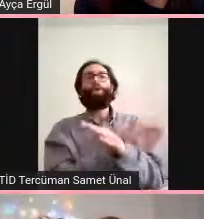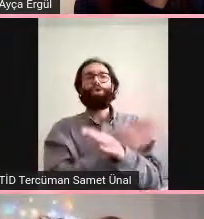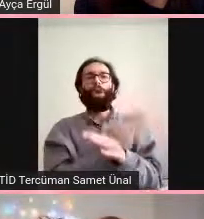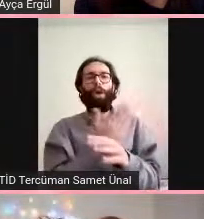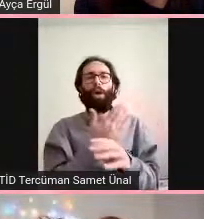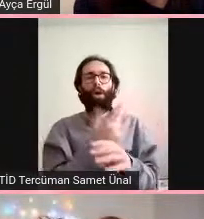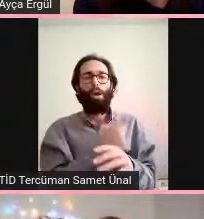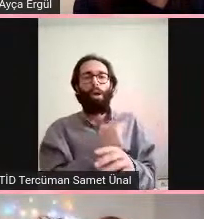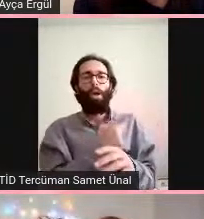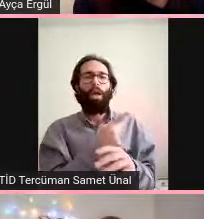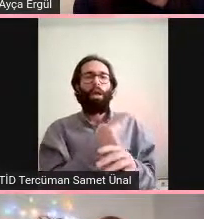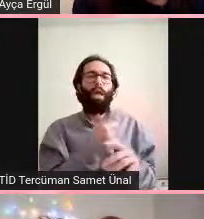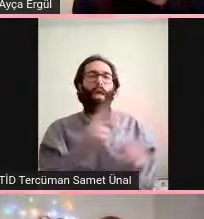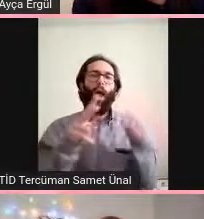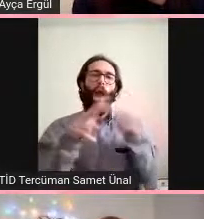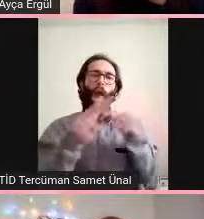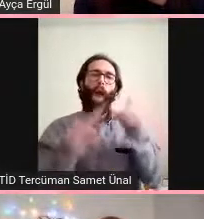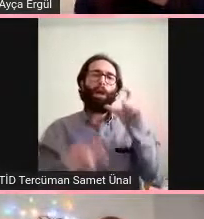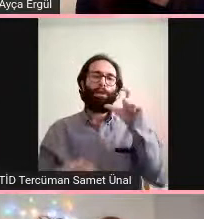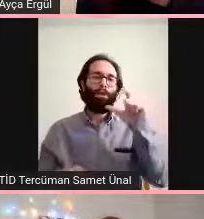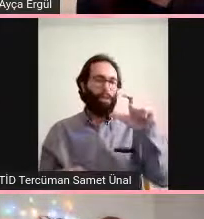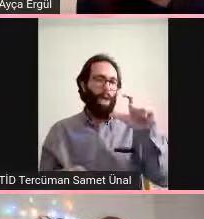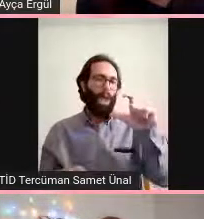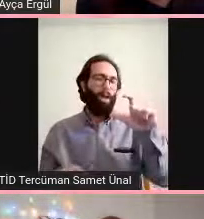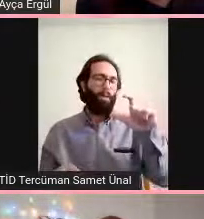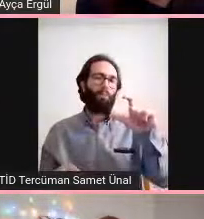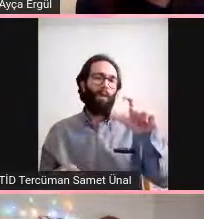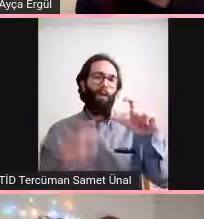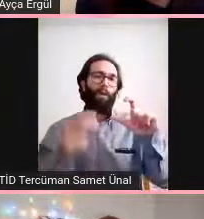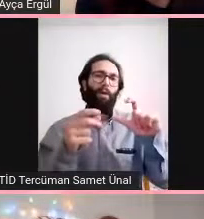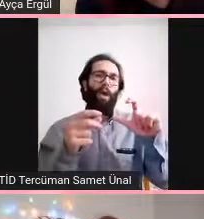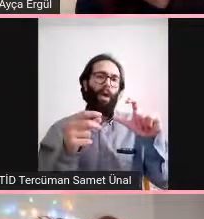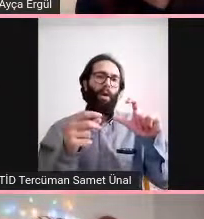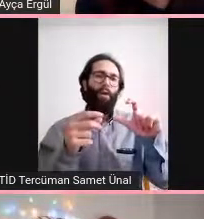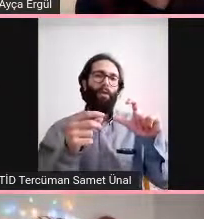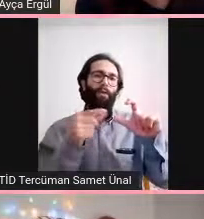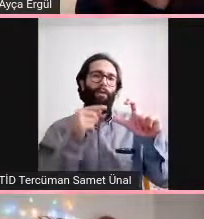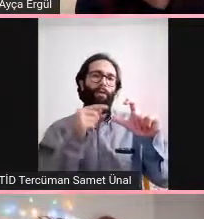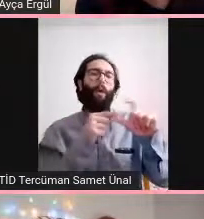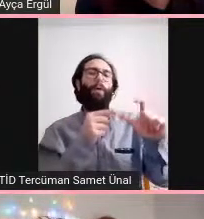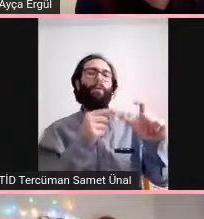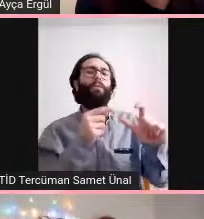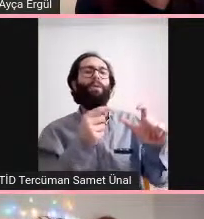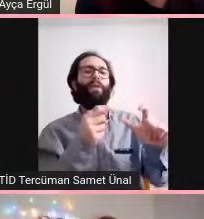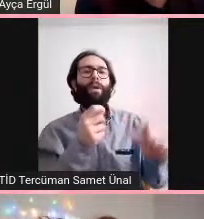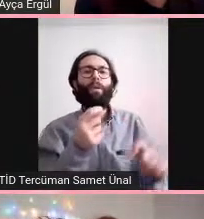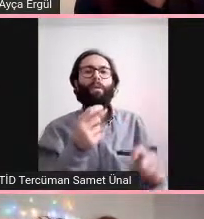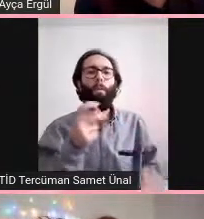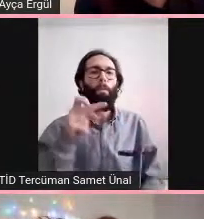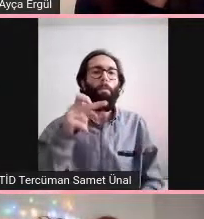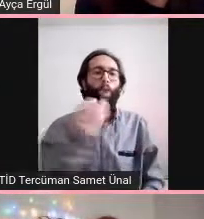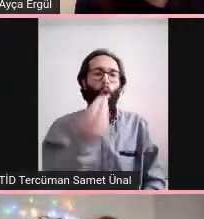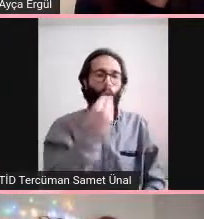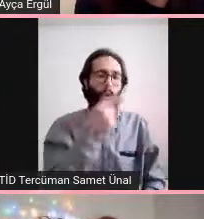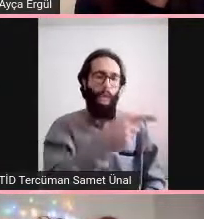reseptördü kalpte var tabii kimi insanda daha az kimi insanda daha çok da olabiliyor ama